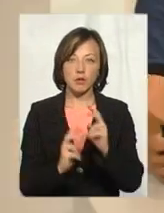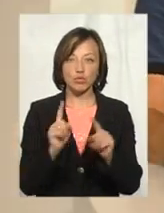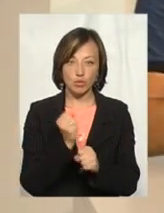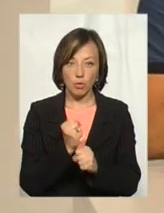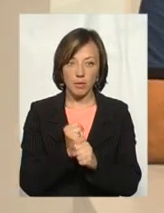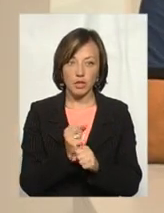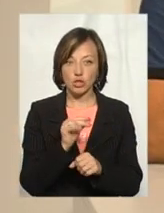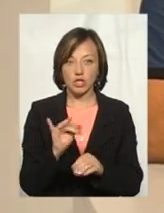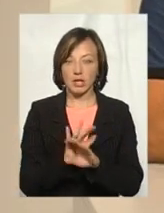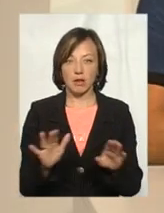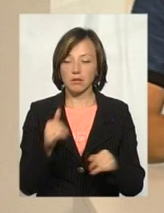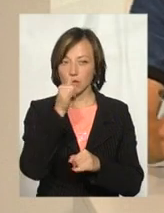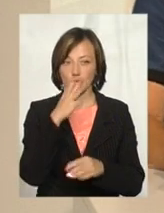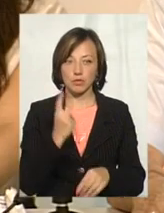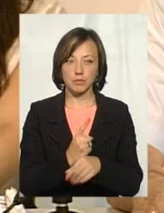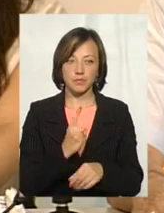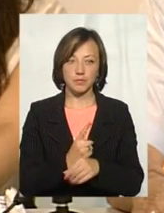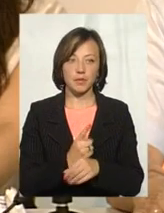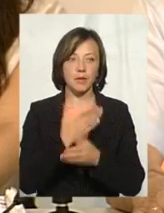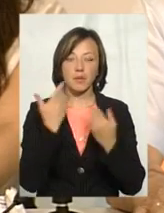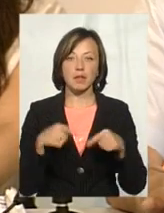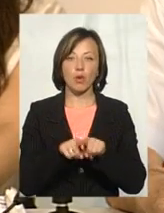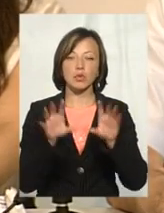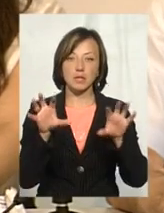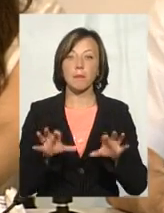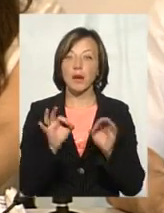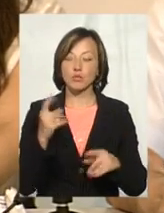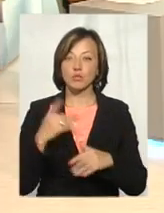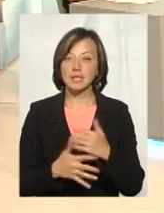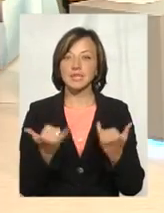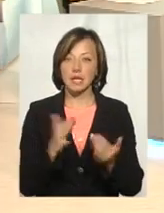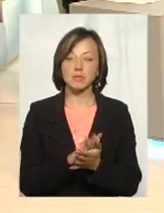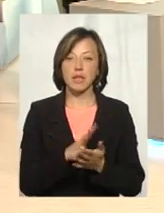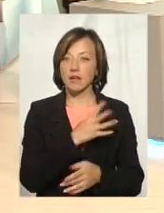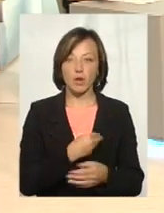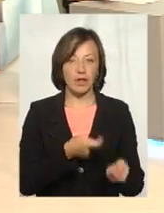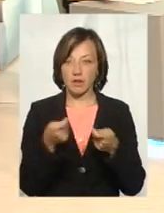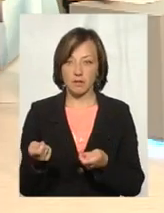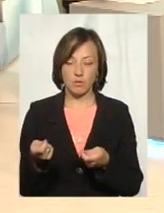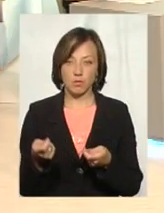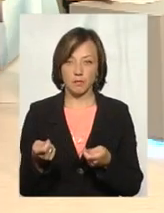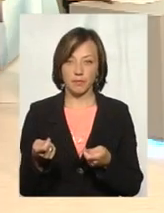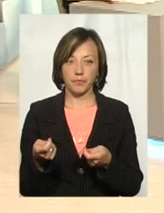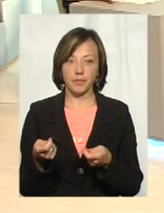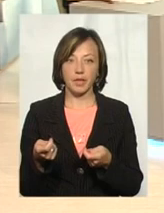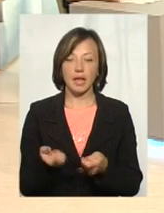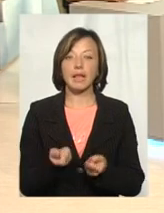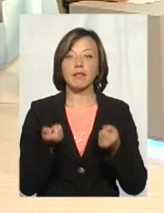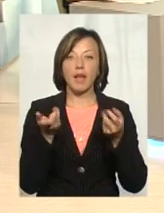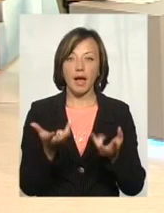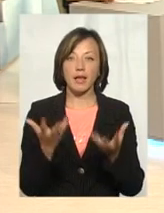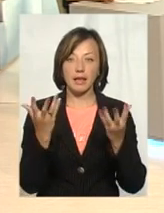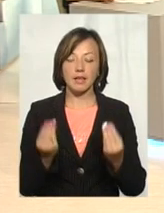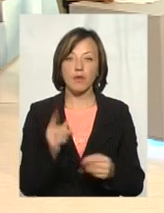щось робити чи не робити? Не може він заборонити, нема такого закона. Я правильно зробив, зараз сміття зі Львова не заводять? Декілька днів